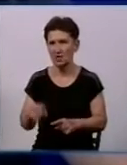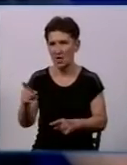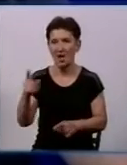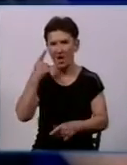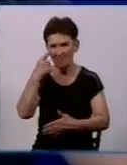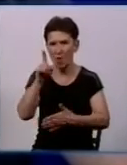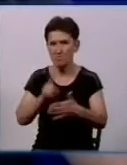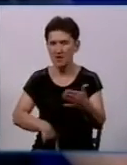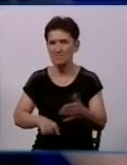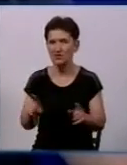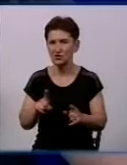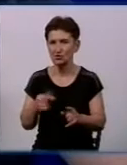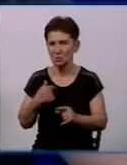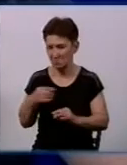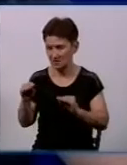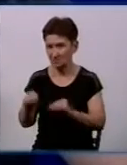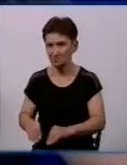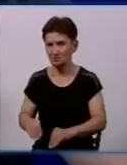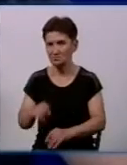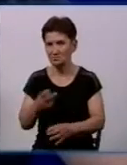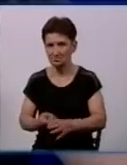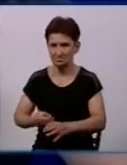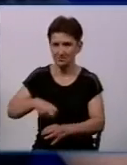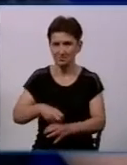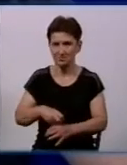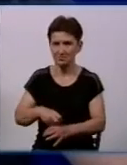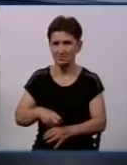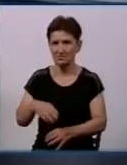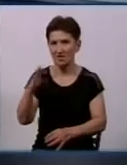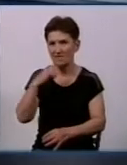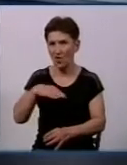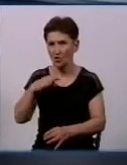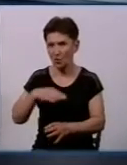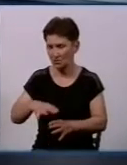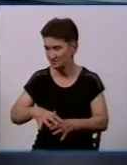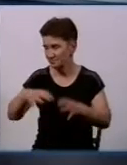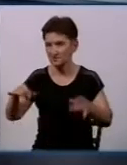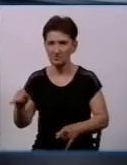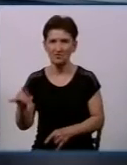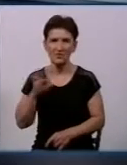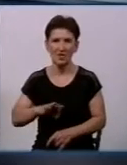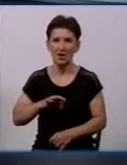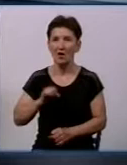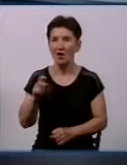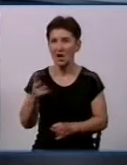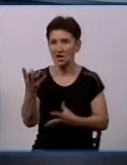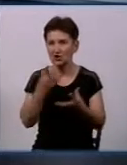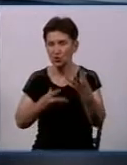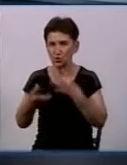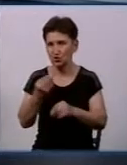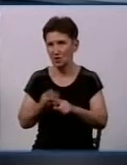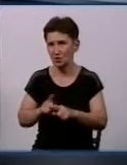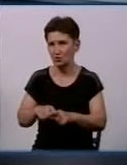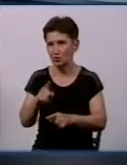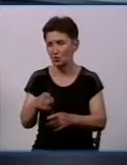станемо на неисправний гідрант. Відкрили ключом, заповнили колодязь водою і використали як штучну водойму, з якої забрали